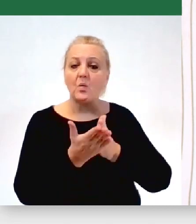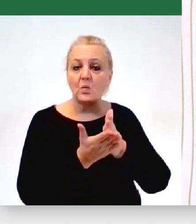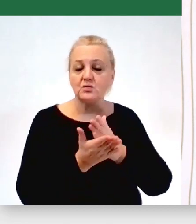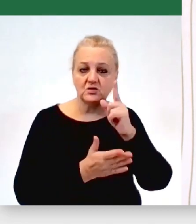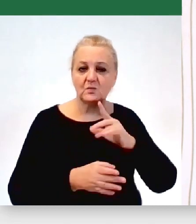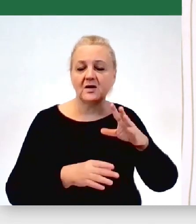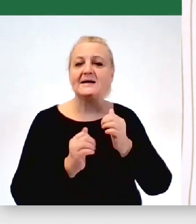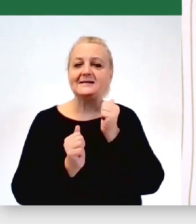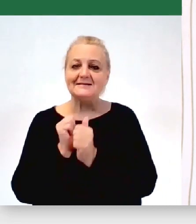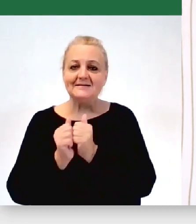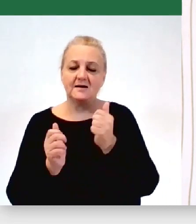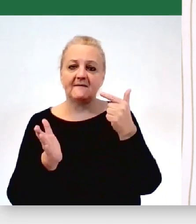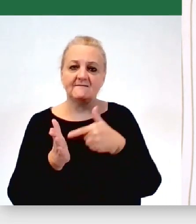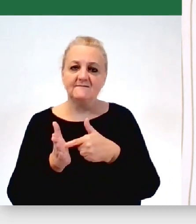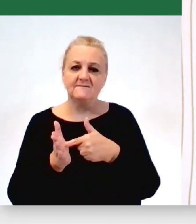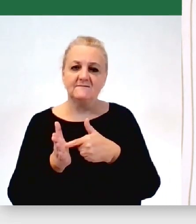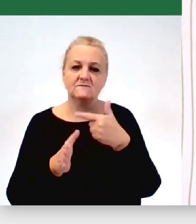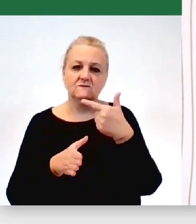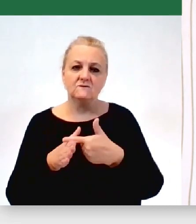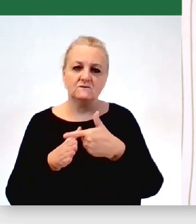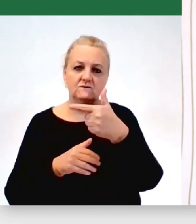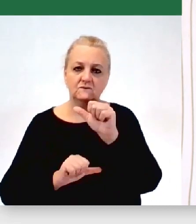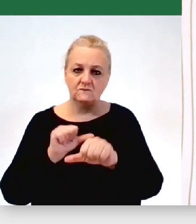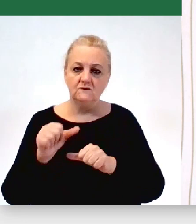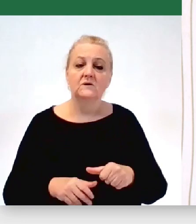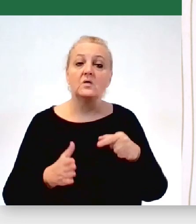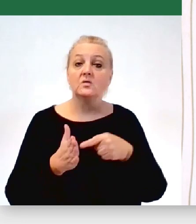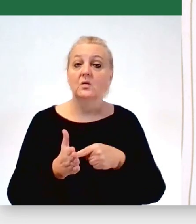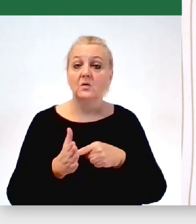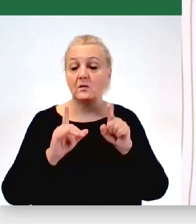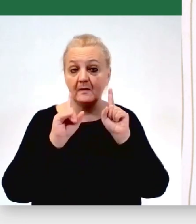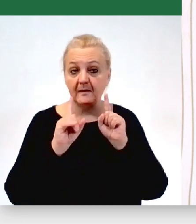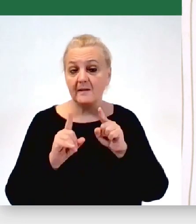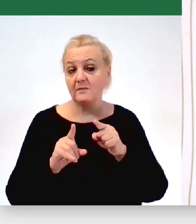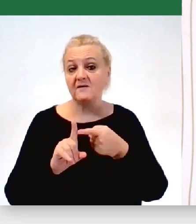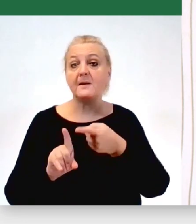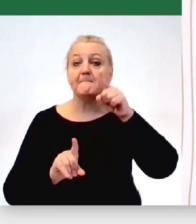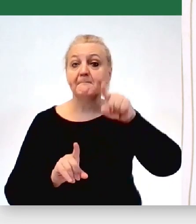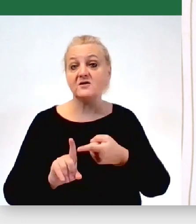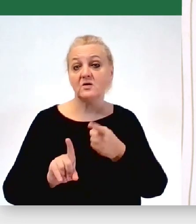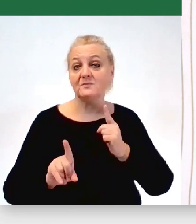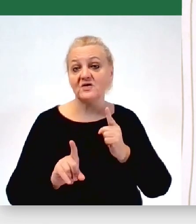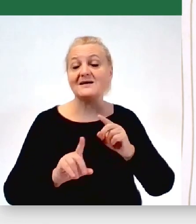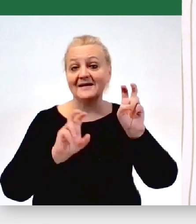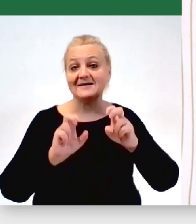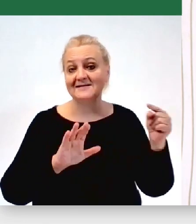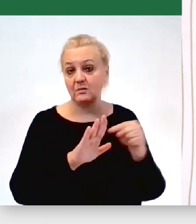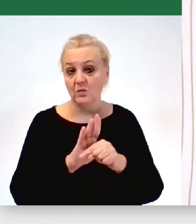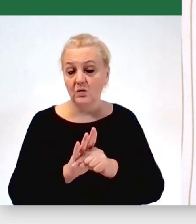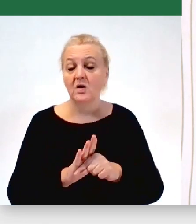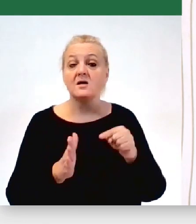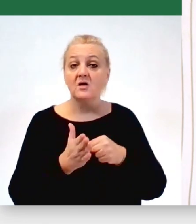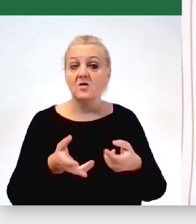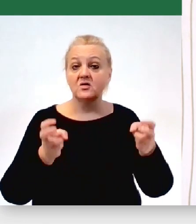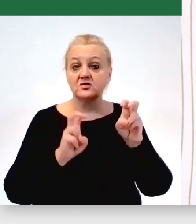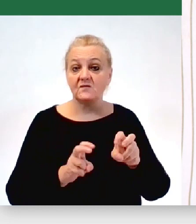2022 roku, czyli tak naprawdę miesiąc przed kryzysem uchodźczym i stworzenie